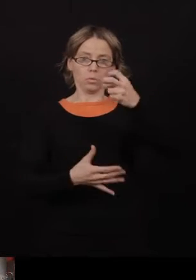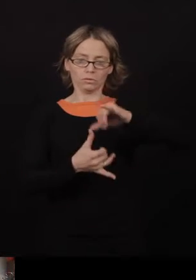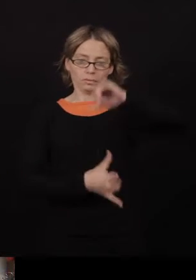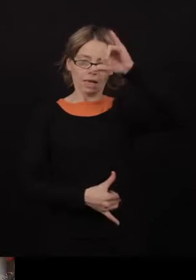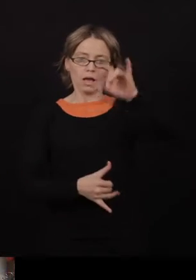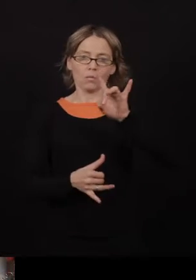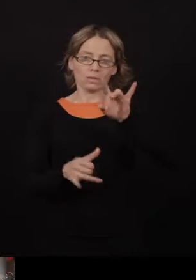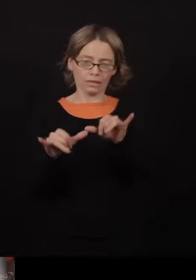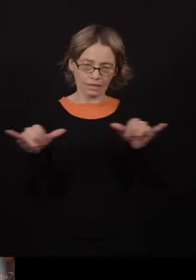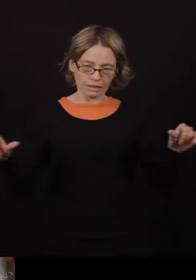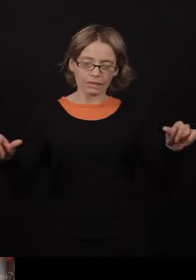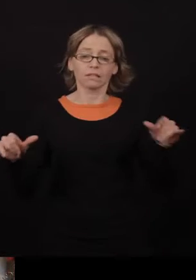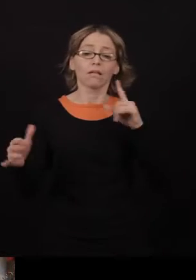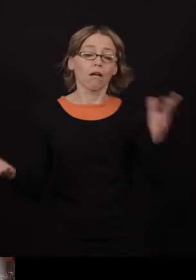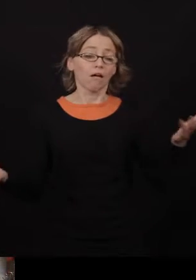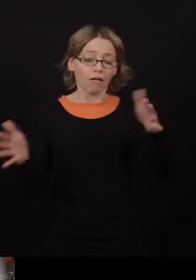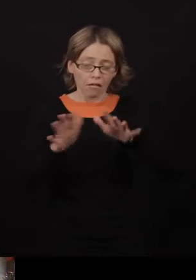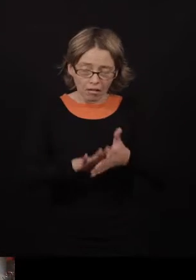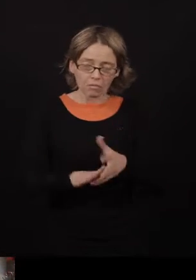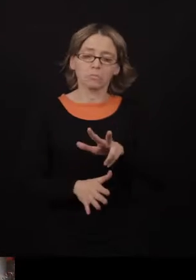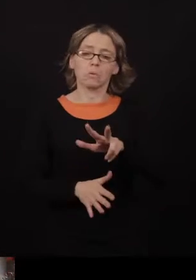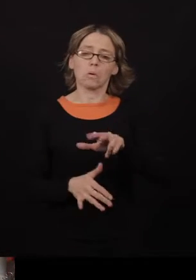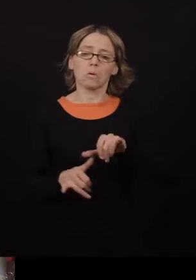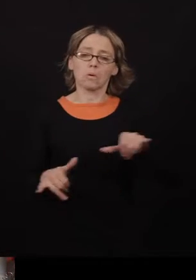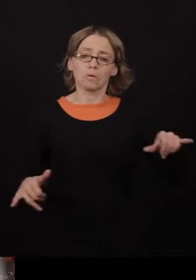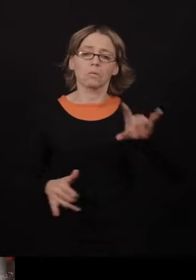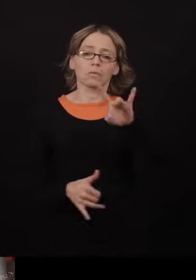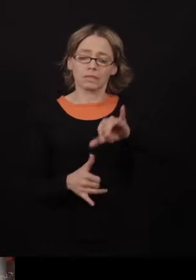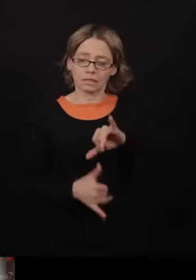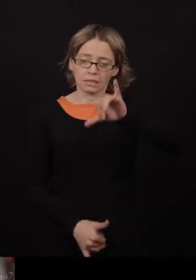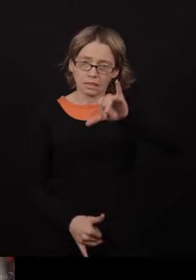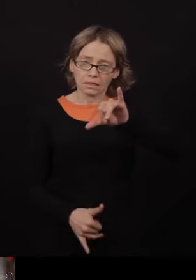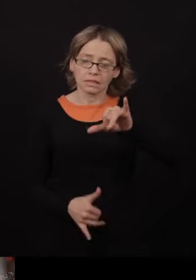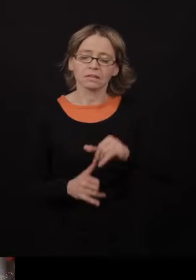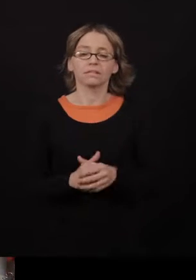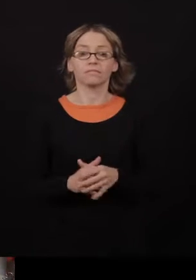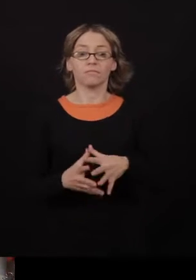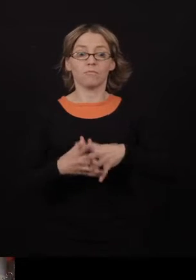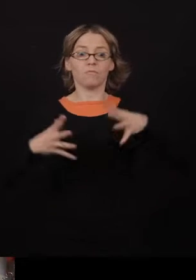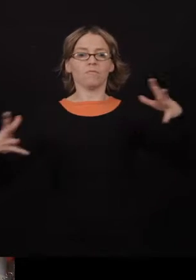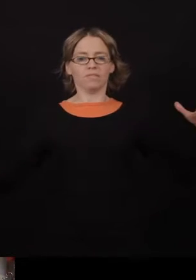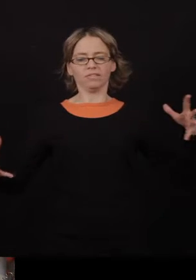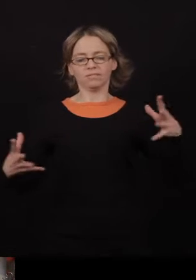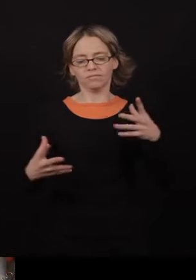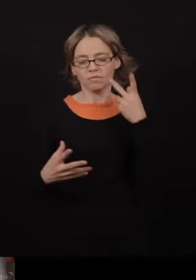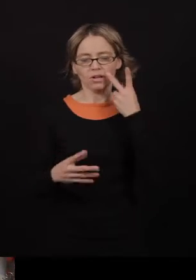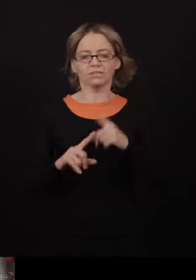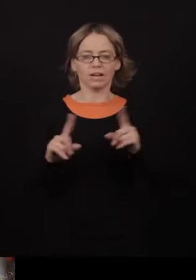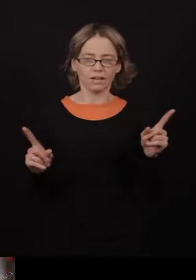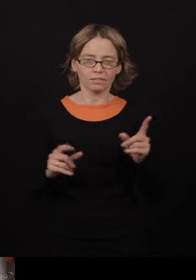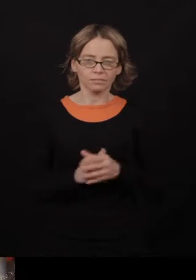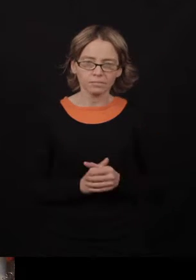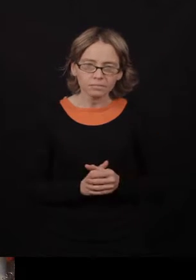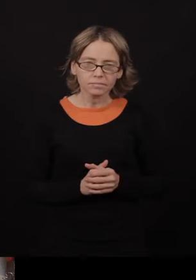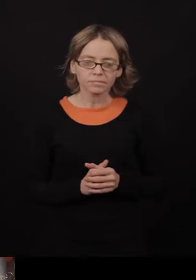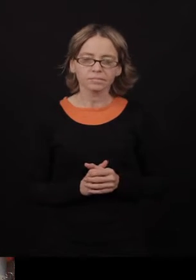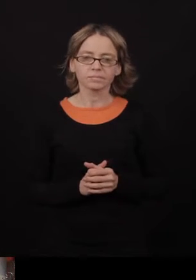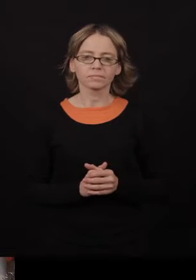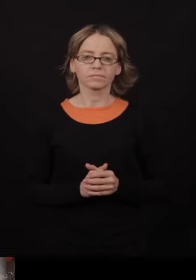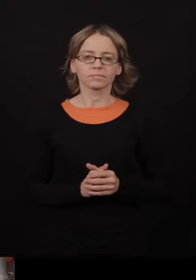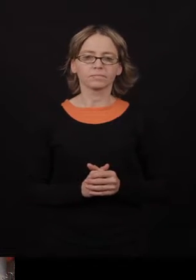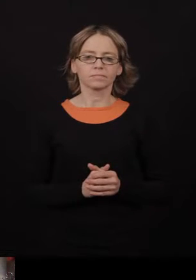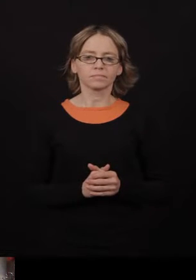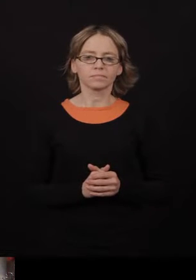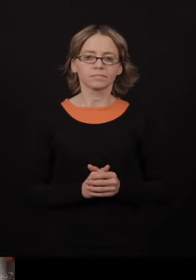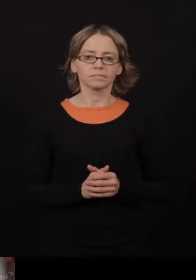Si on la plie pour faire entrer une boîte, elle fait 3 pieds de long par